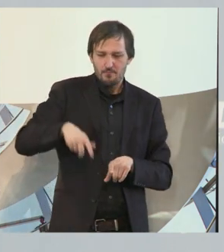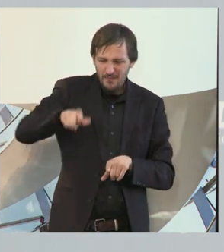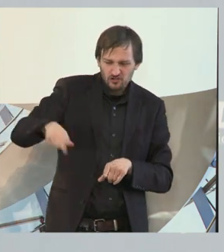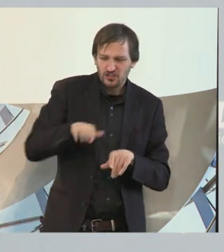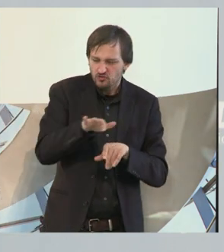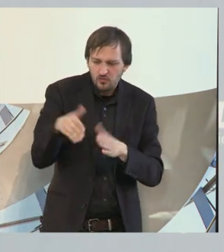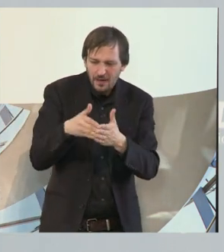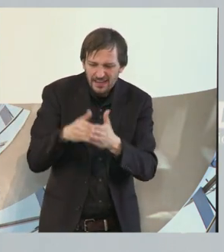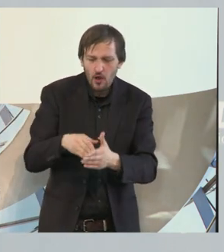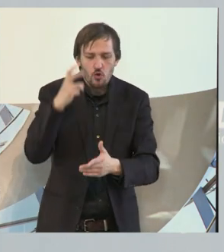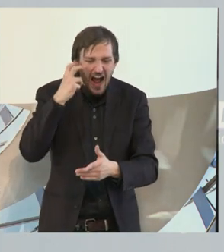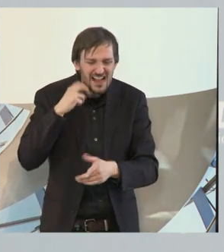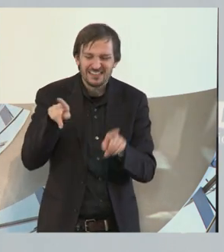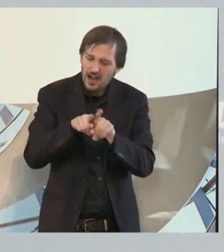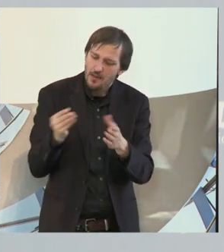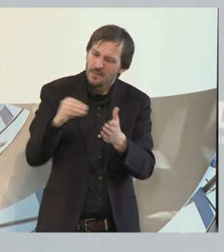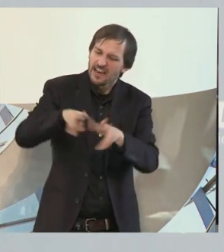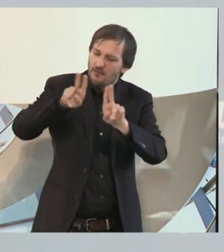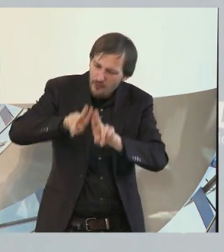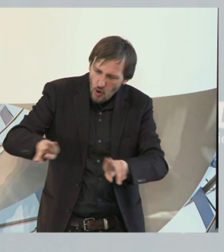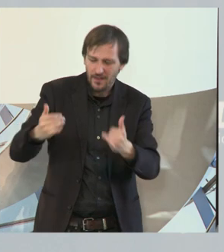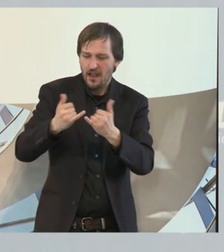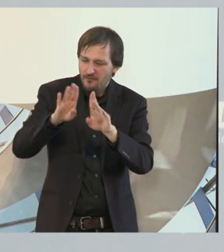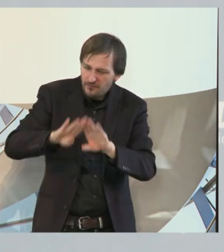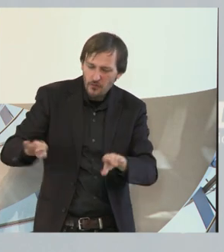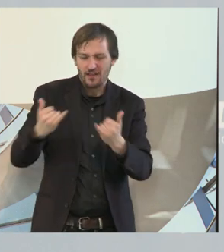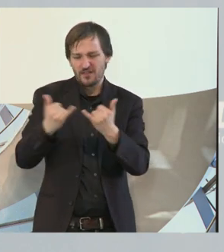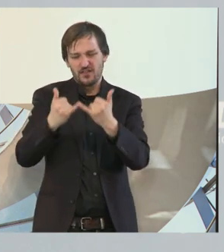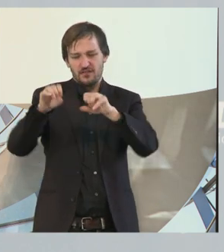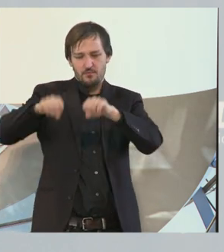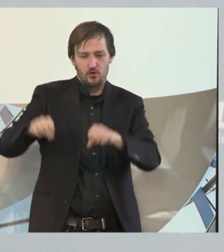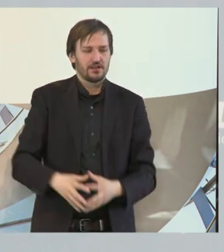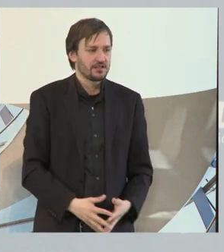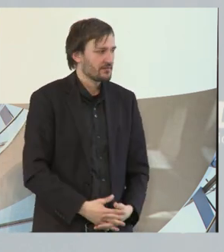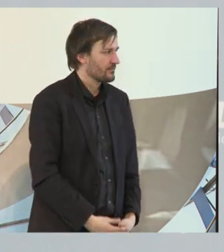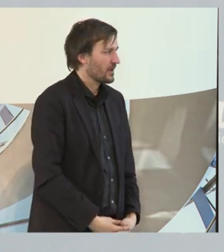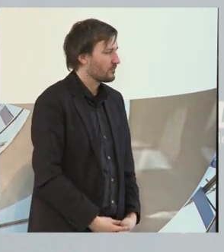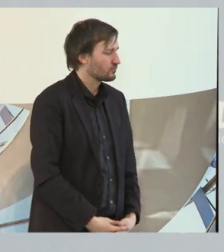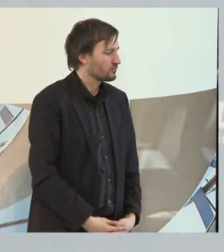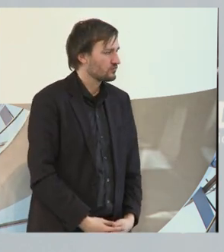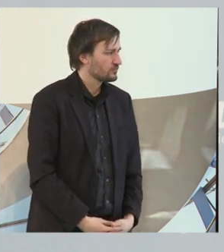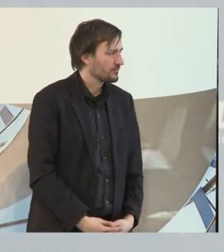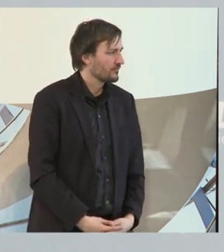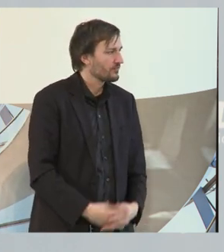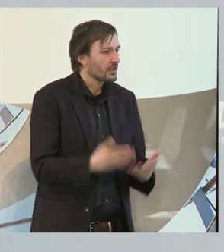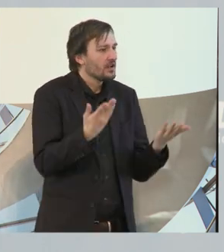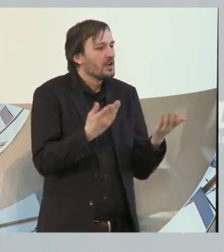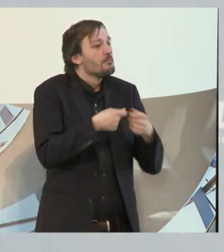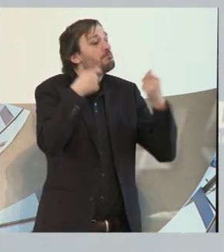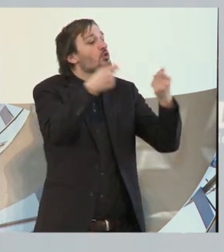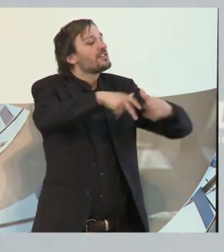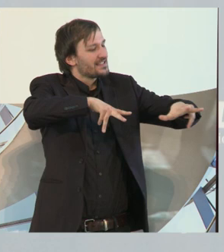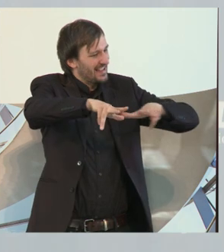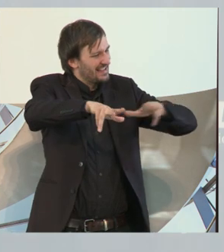diese Menschen mit Behinderungen in Zukunft möglich ist. Ich habe Ihnen einige Punkte genannt, die uns in der Bundesregierung